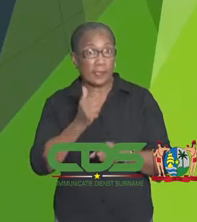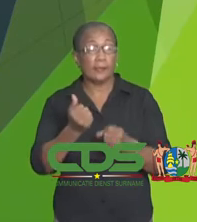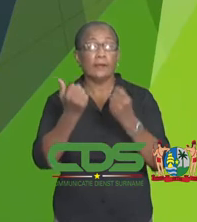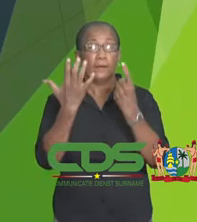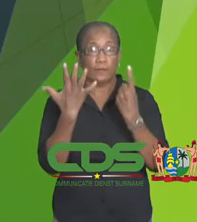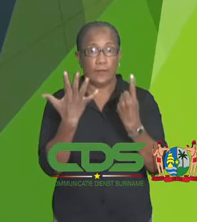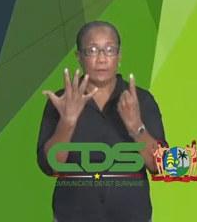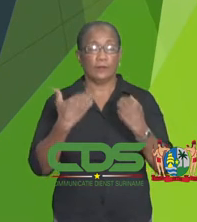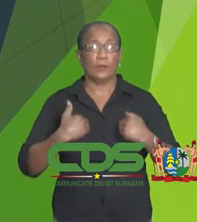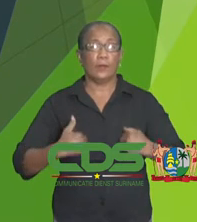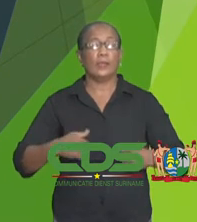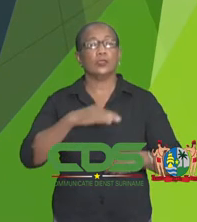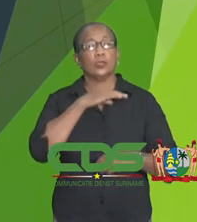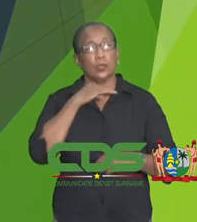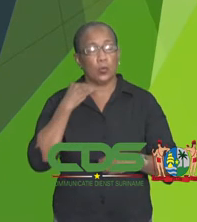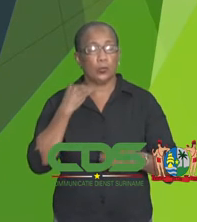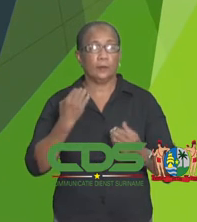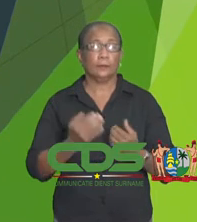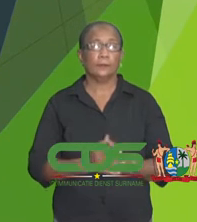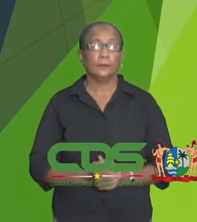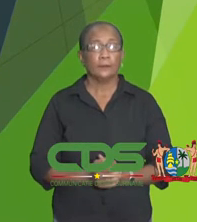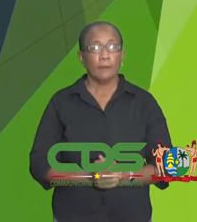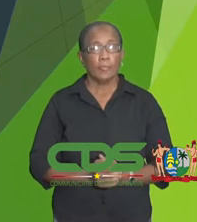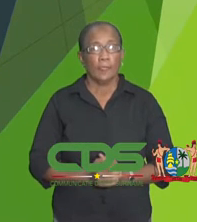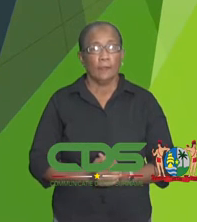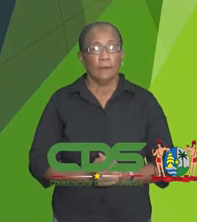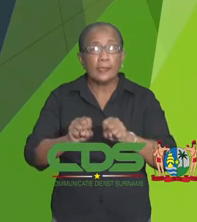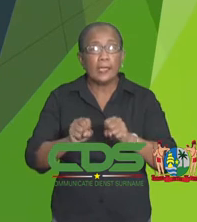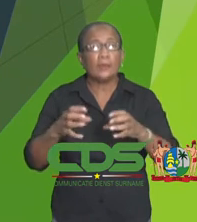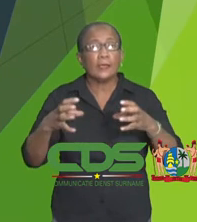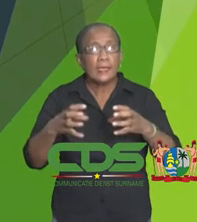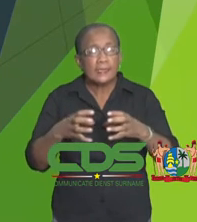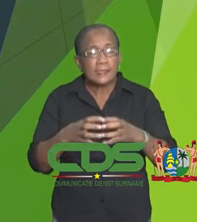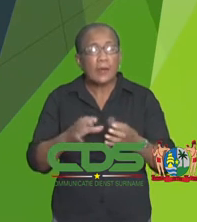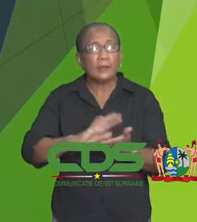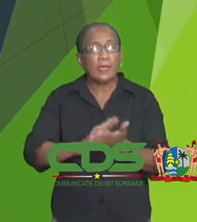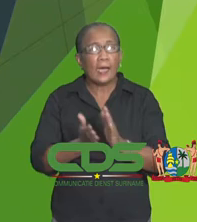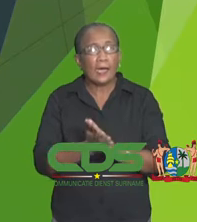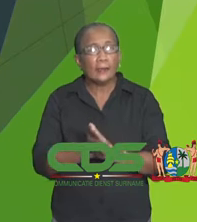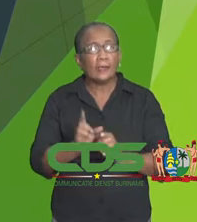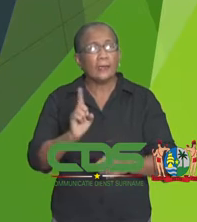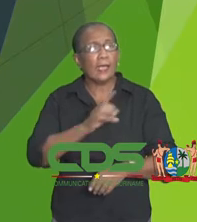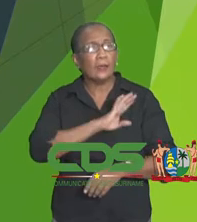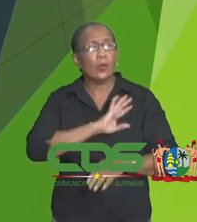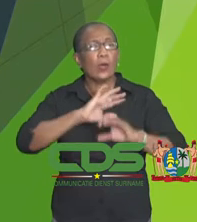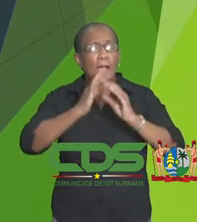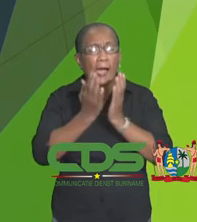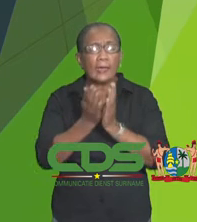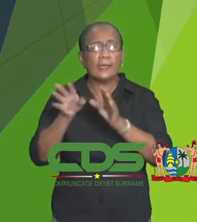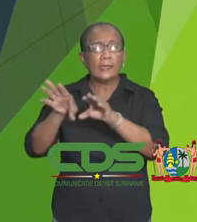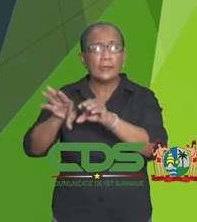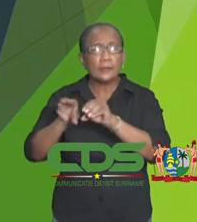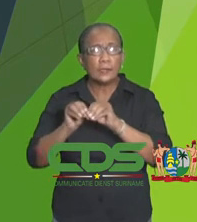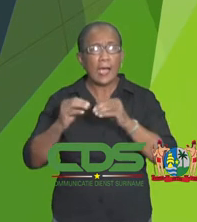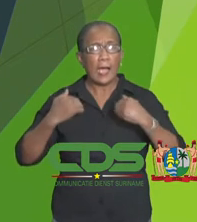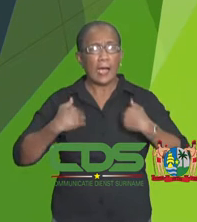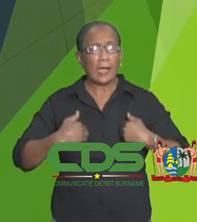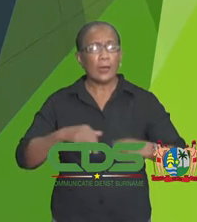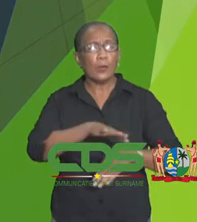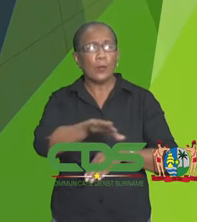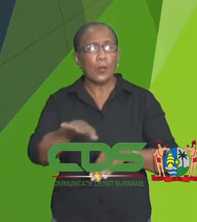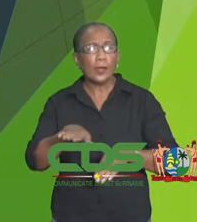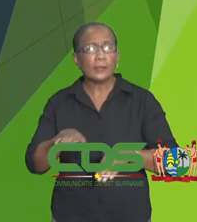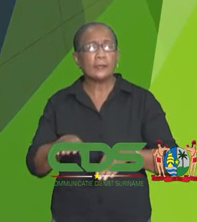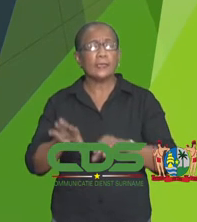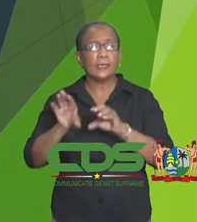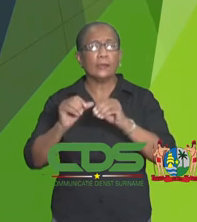De laatste paar maanden heeft zich als gevolg van COVID-19 een ernstige toename van ziekte en sterfgevallen